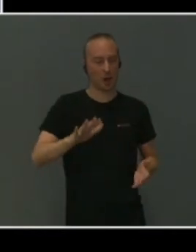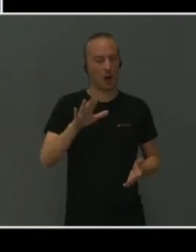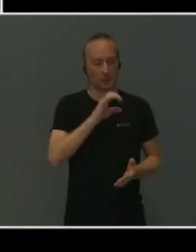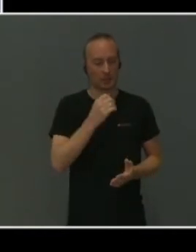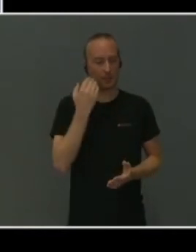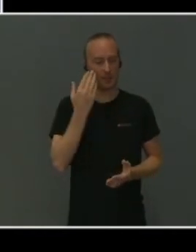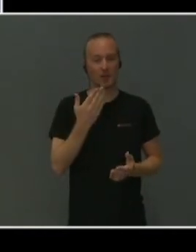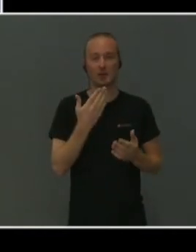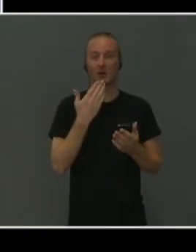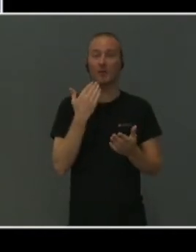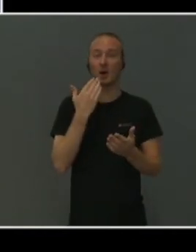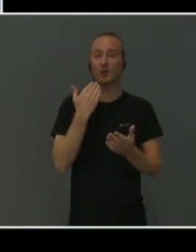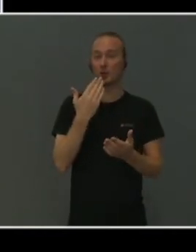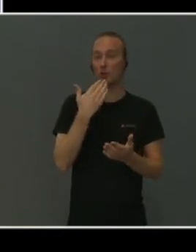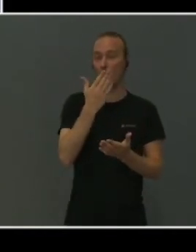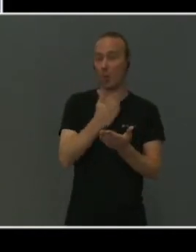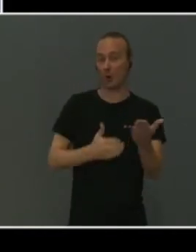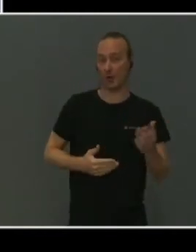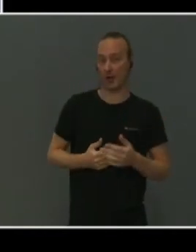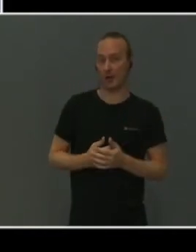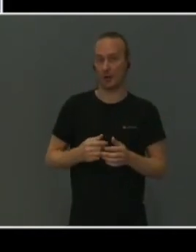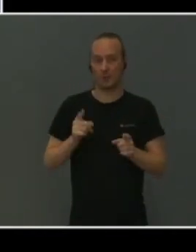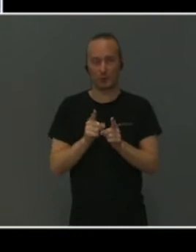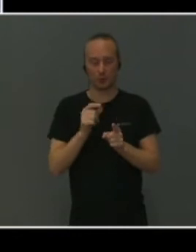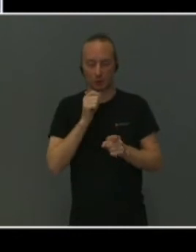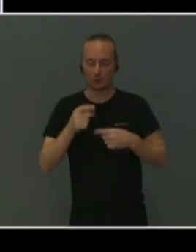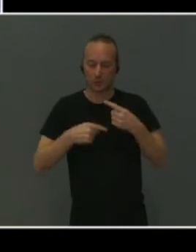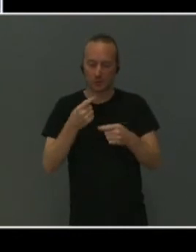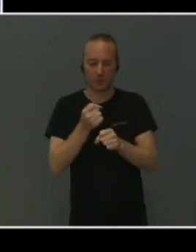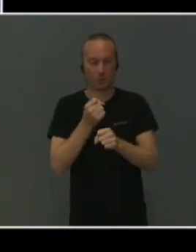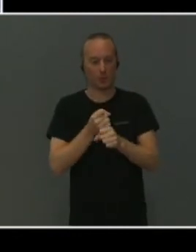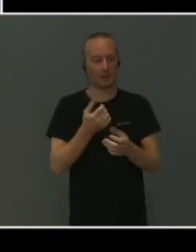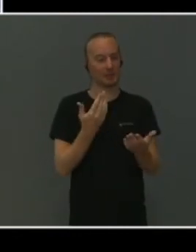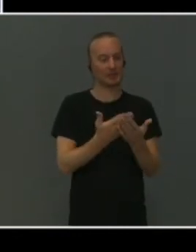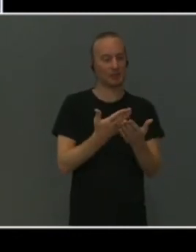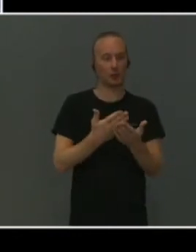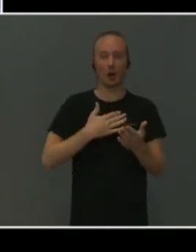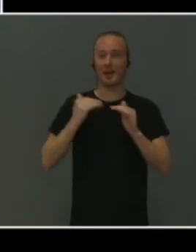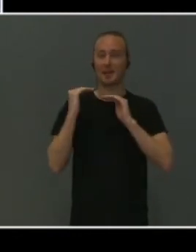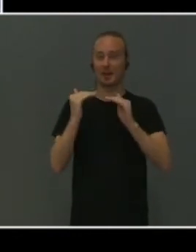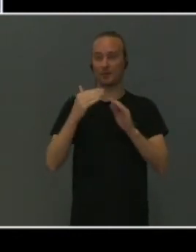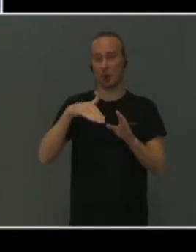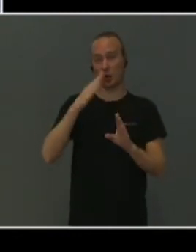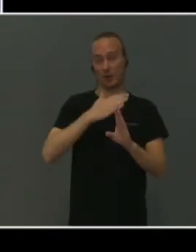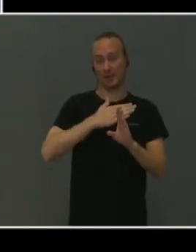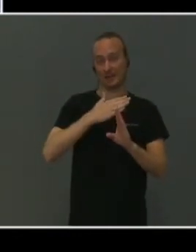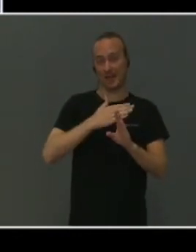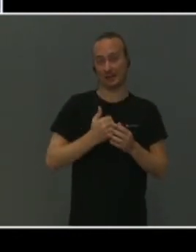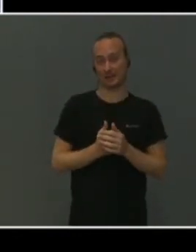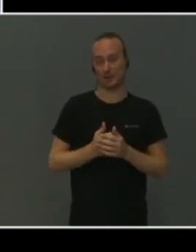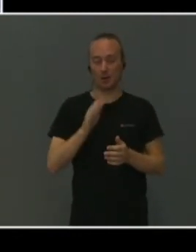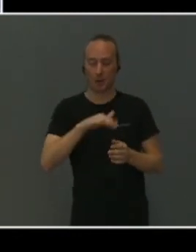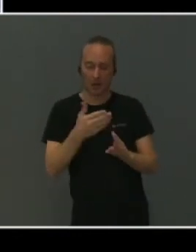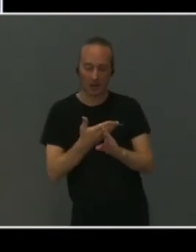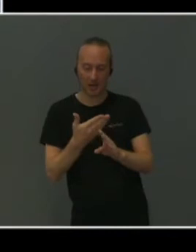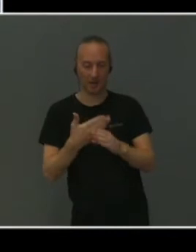ivaretatt. Det betyr at vi må fortsette å jobbe for et tilbud av jevnt høy kvalitet. Barn og elever skal